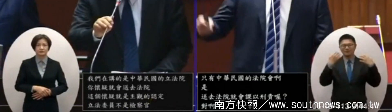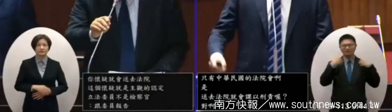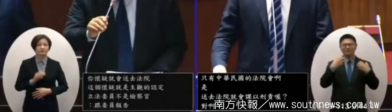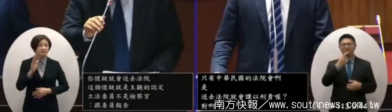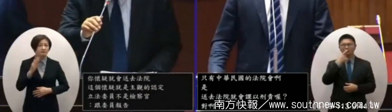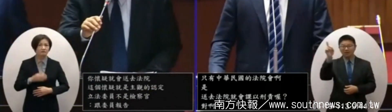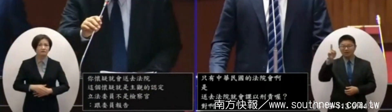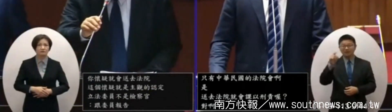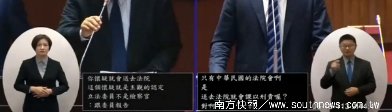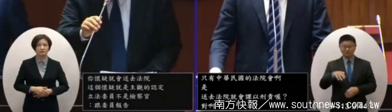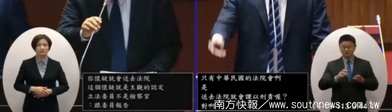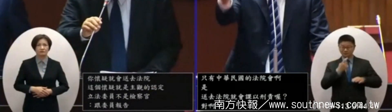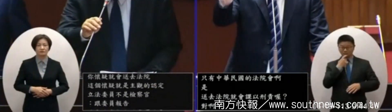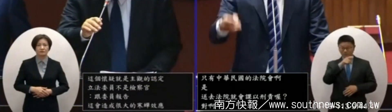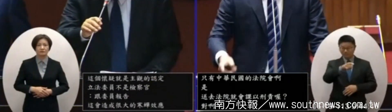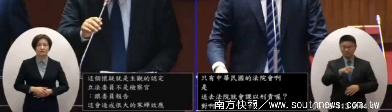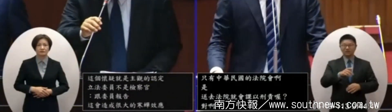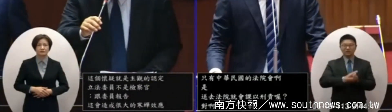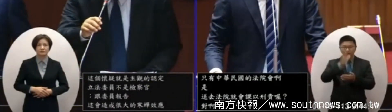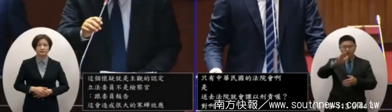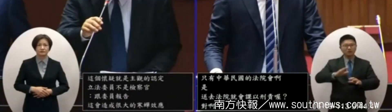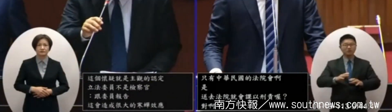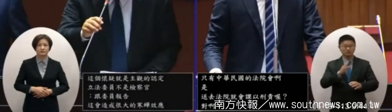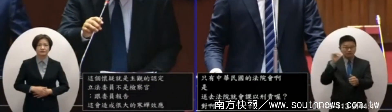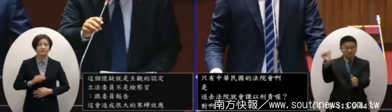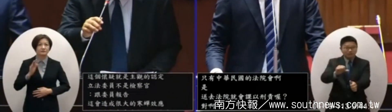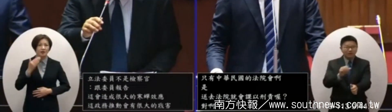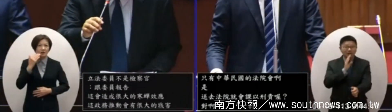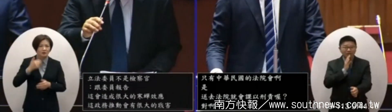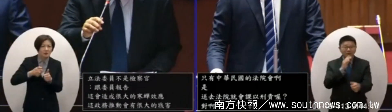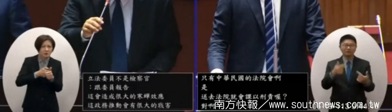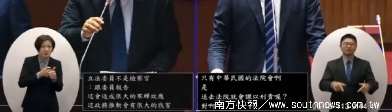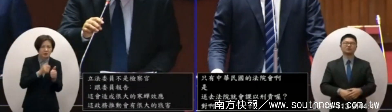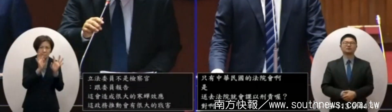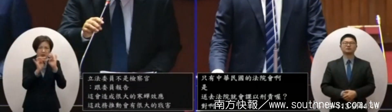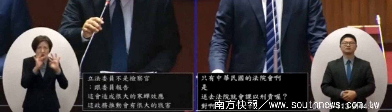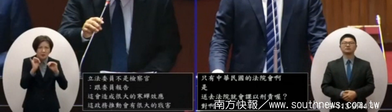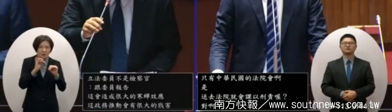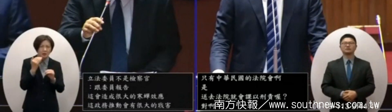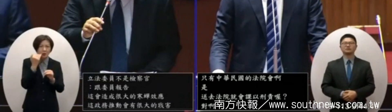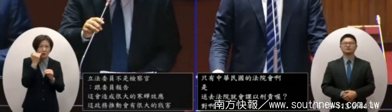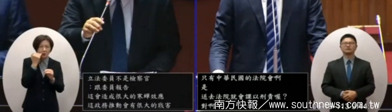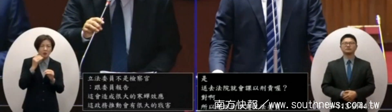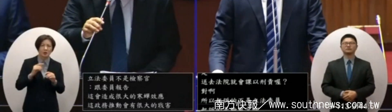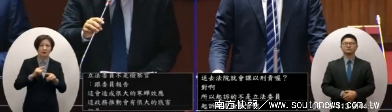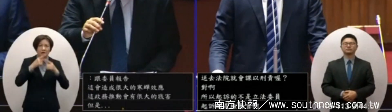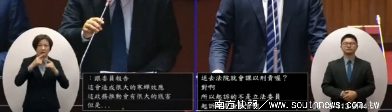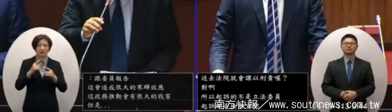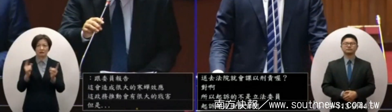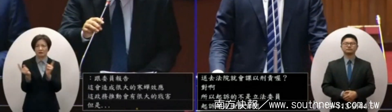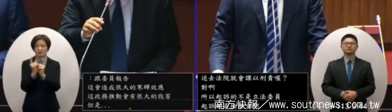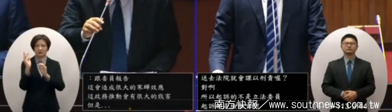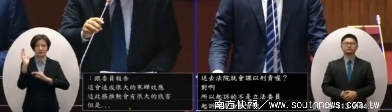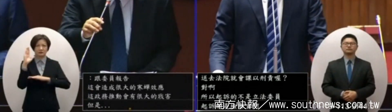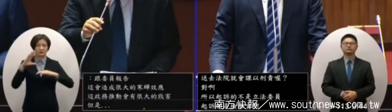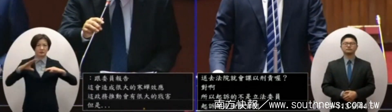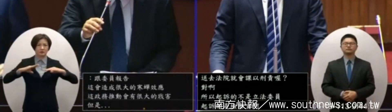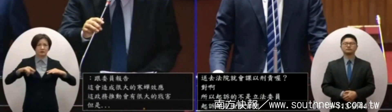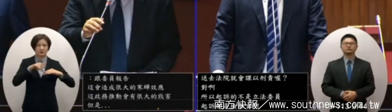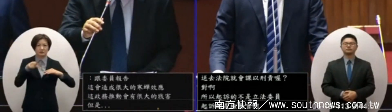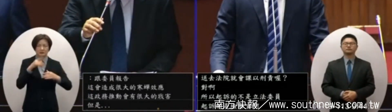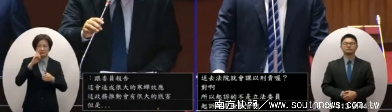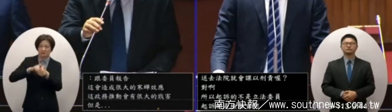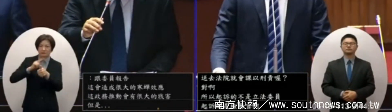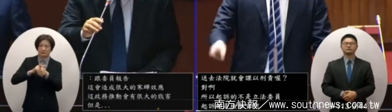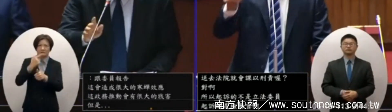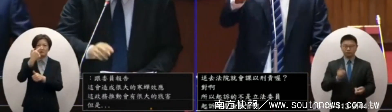起檢察官會因為懷疑有起訴嗎來請教部長但是被追究被調查被偵辦的話這對觀點是一個很大的一個一個危